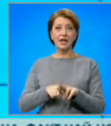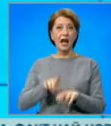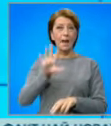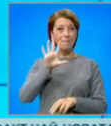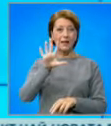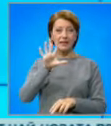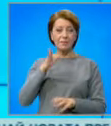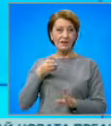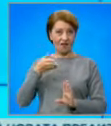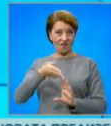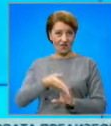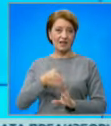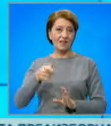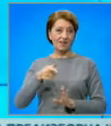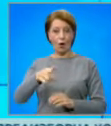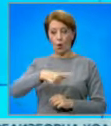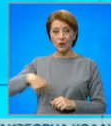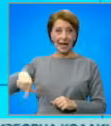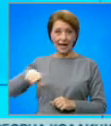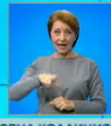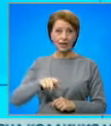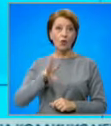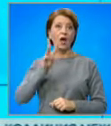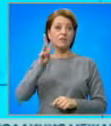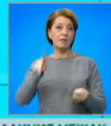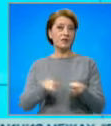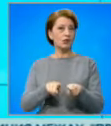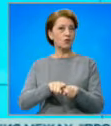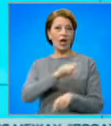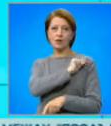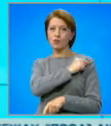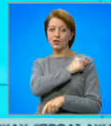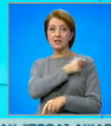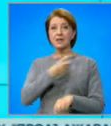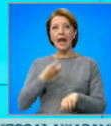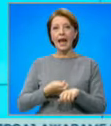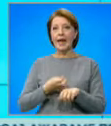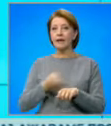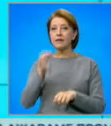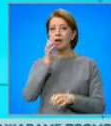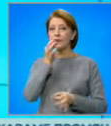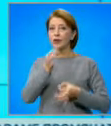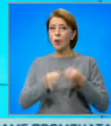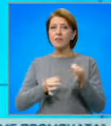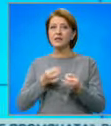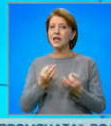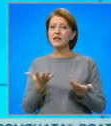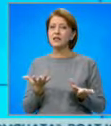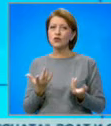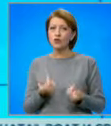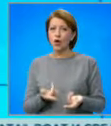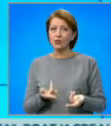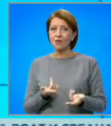които се лекуват в интензивното отделение, трима също са имунизирани. Лекарите нямат обяснение на какво се дължи това, по-скоро